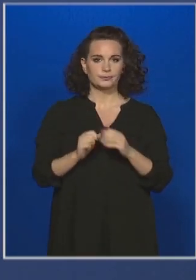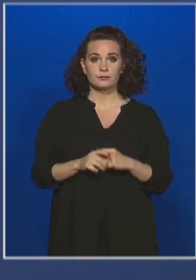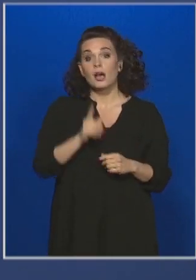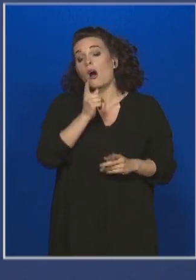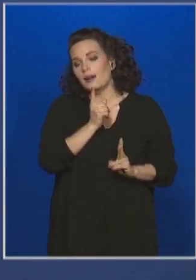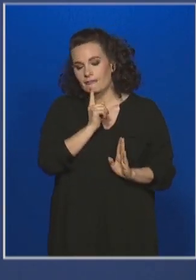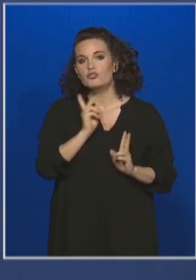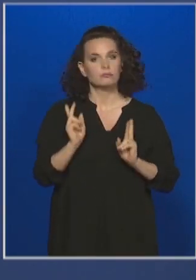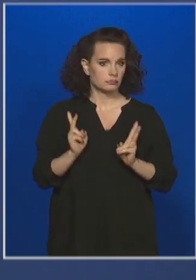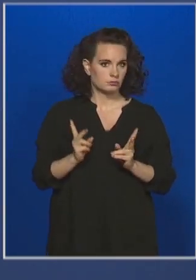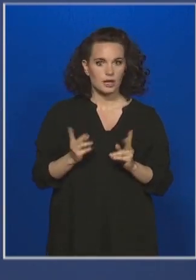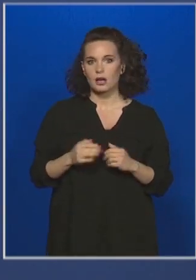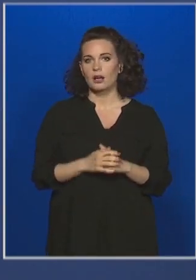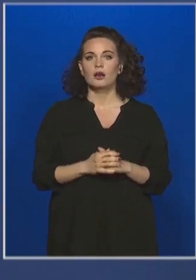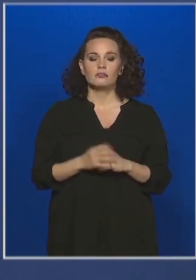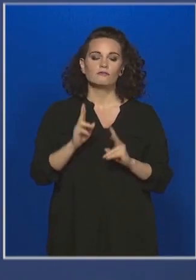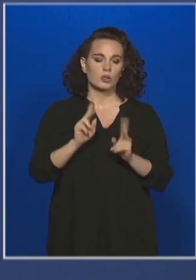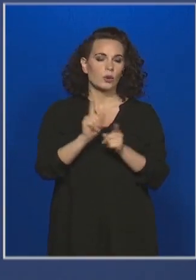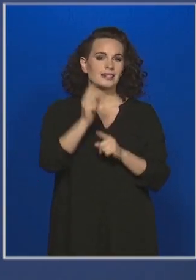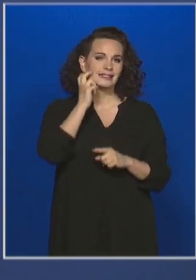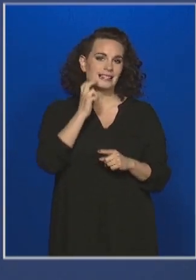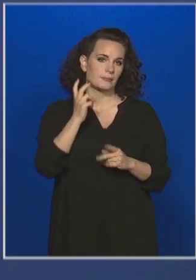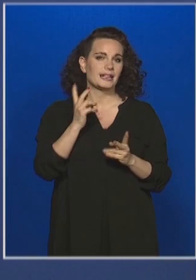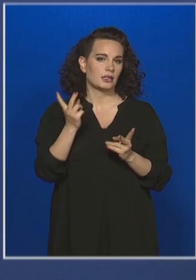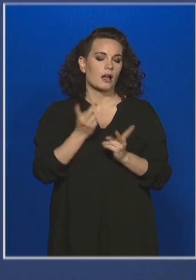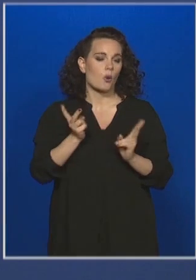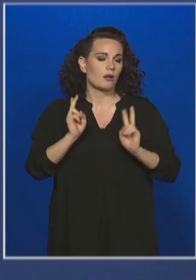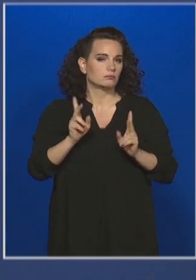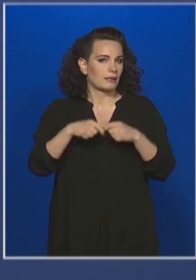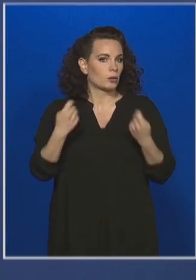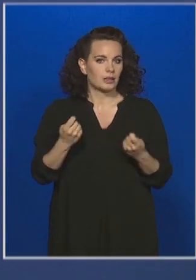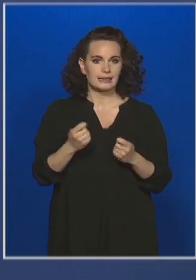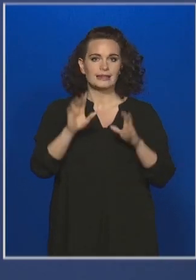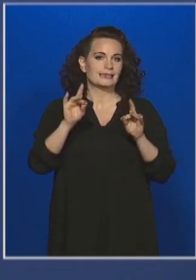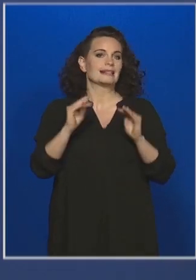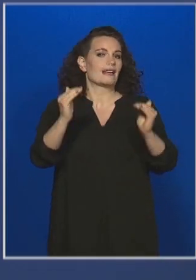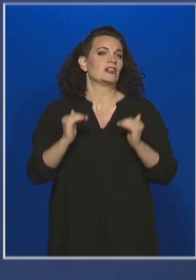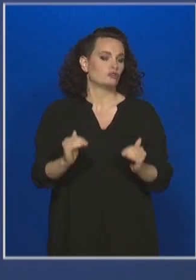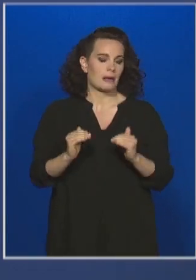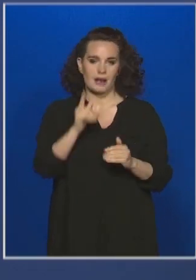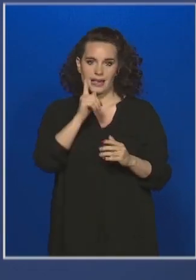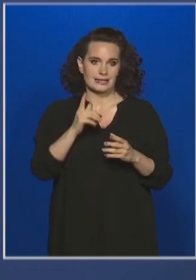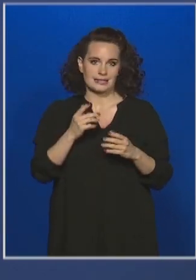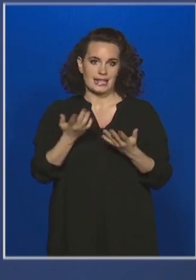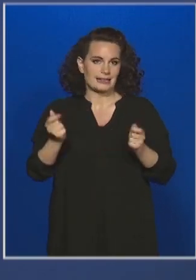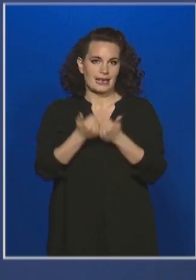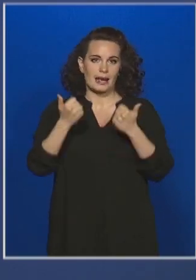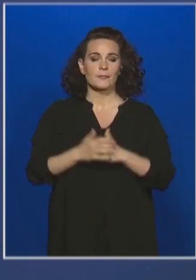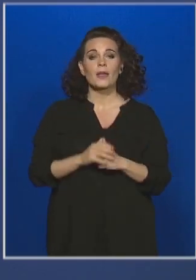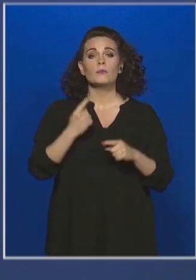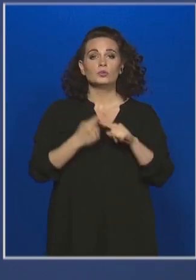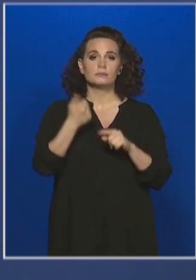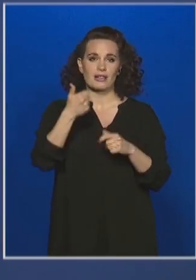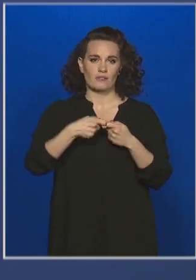természetesen lehet, több intézméről tudunk, ahol még ennél is szellősebben oldották meg, és legalább másfél méter tartsunk a vizsgázók